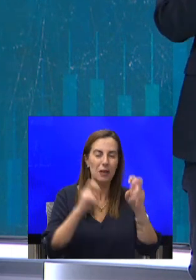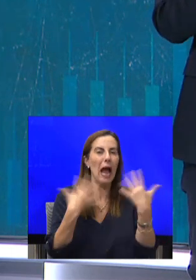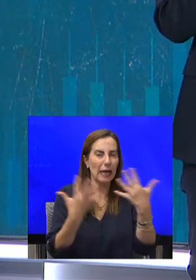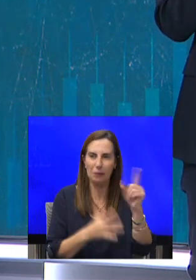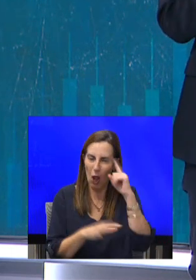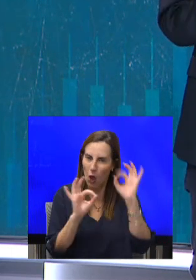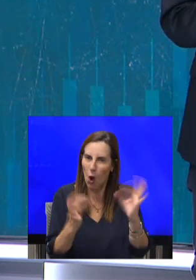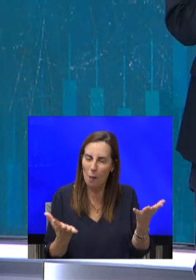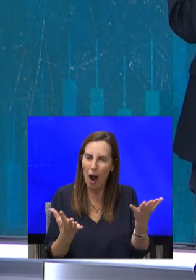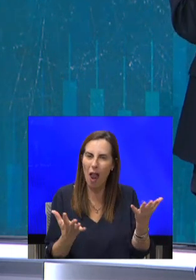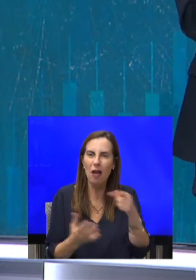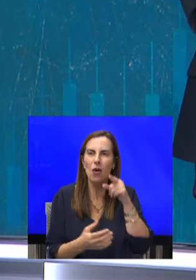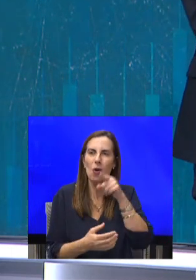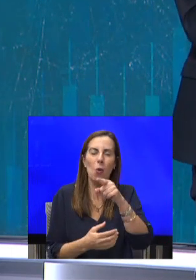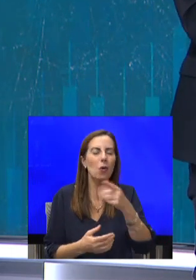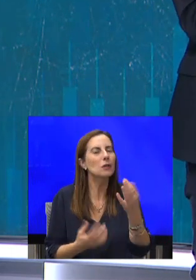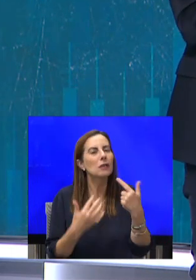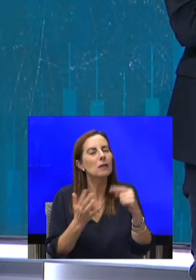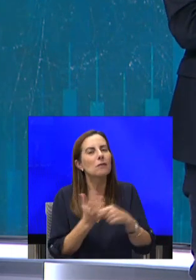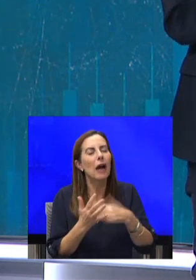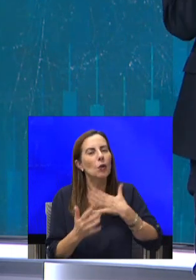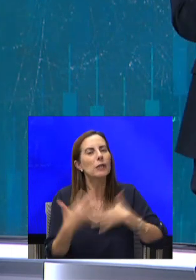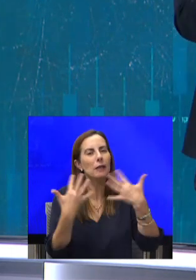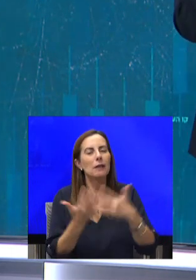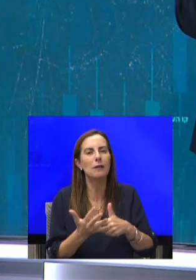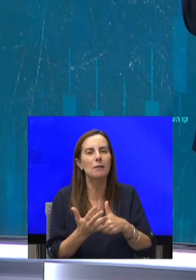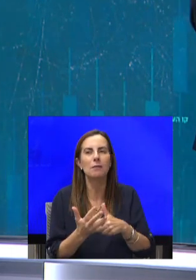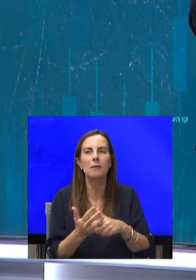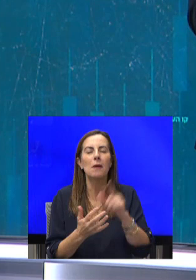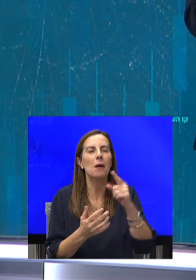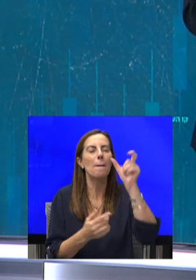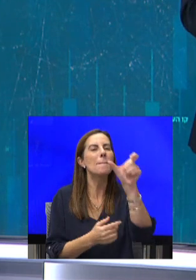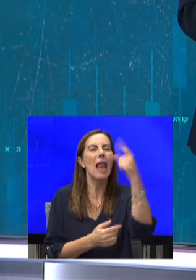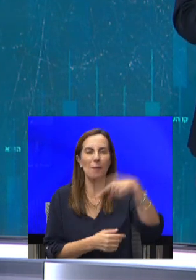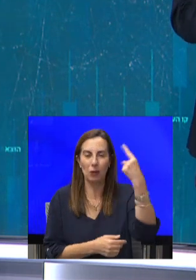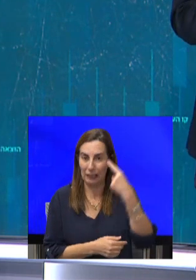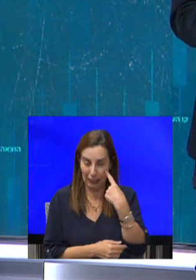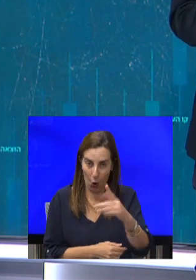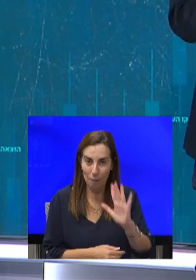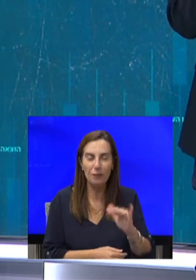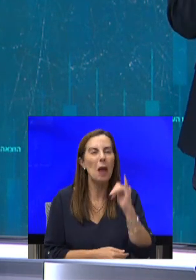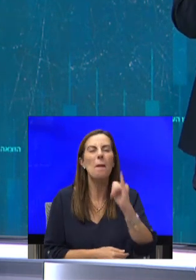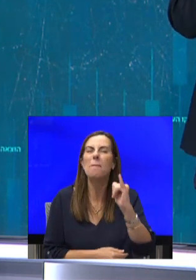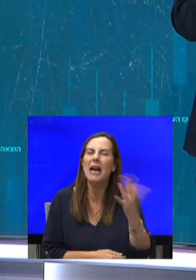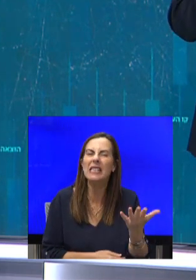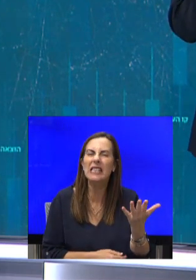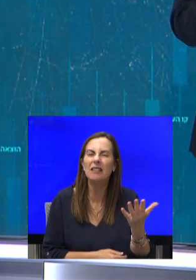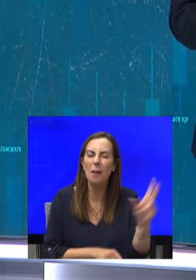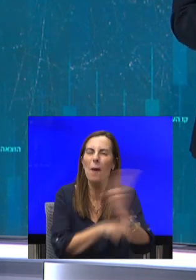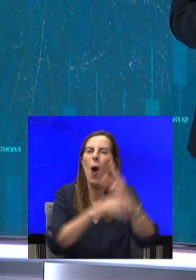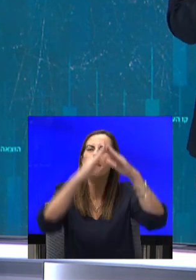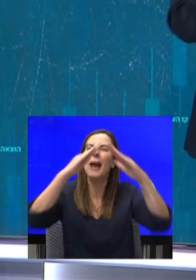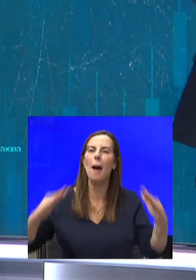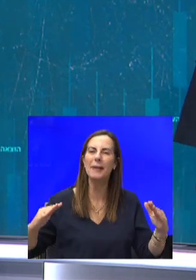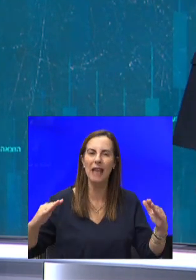הוא תירוץ מעולה לפינה שלנו, מושג ביום. אז הנה, מה זאת בכלל הונאת פירמידה? בסוף זה סיפור